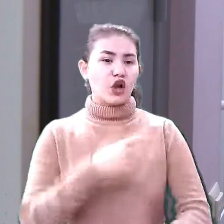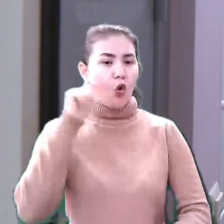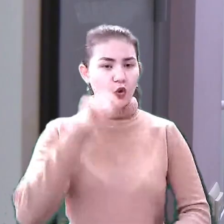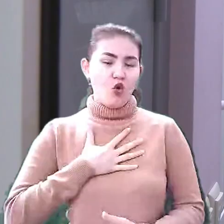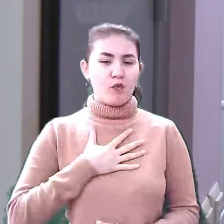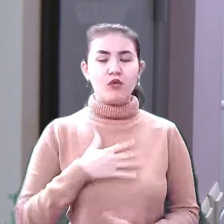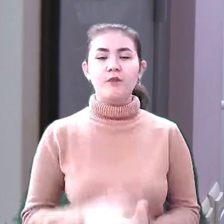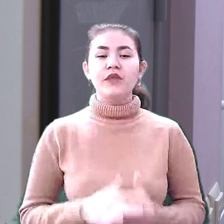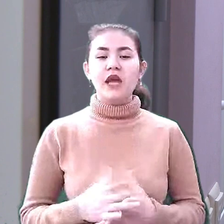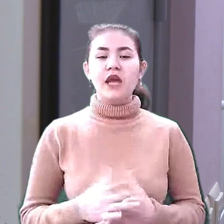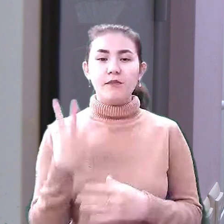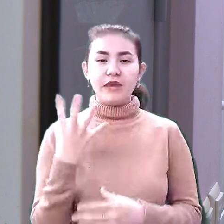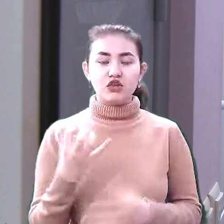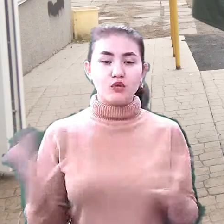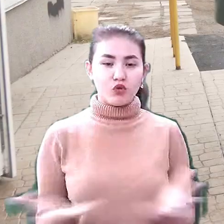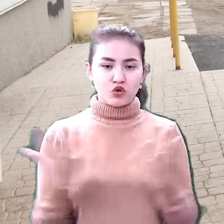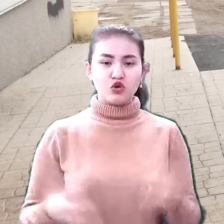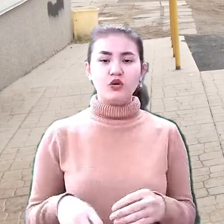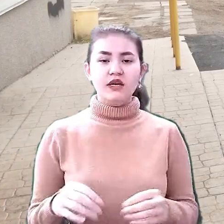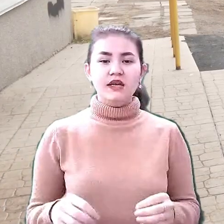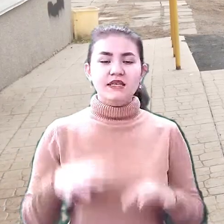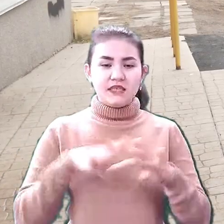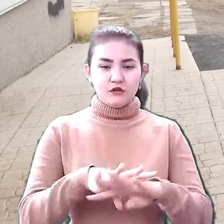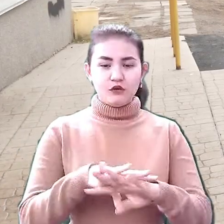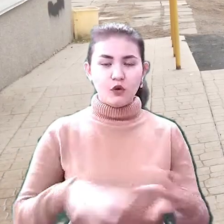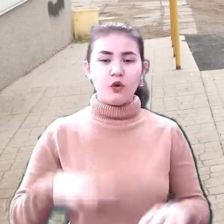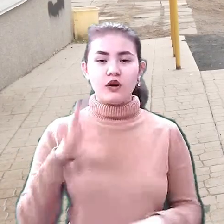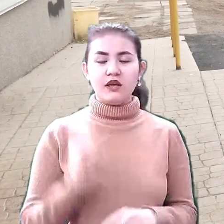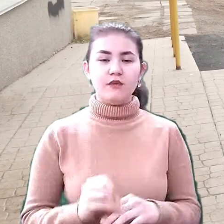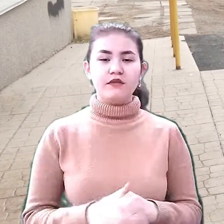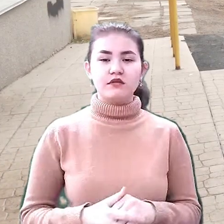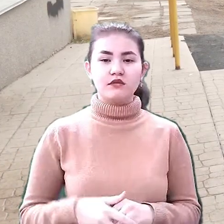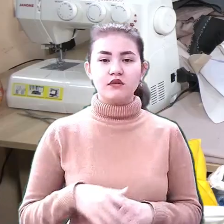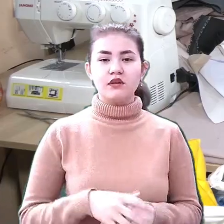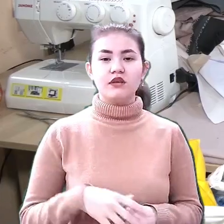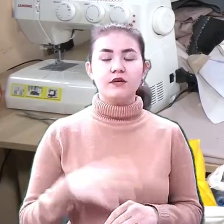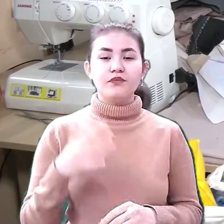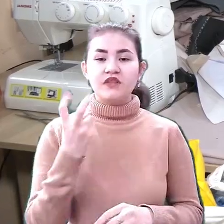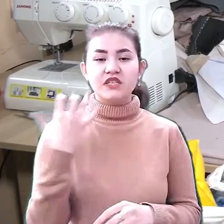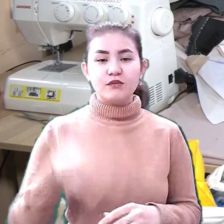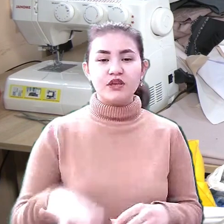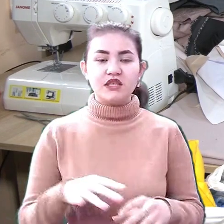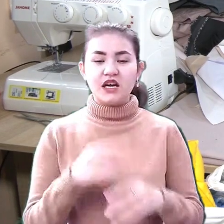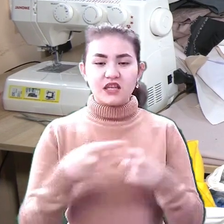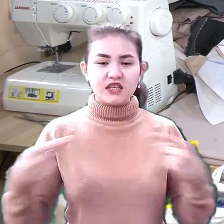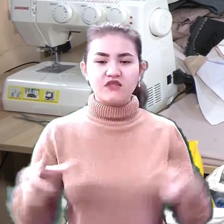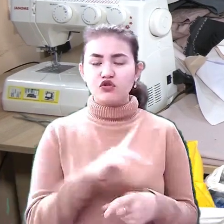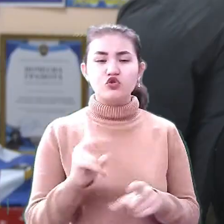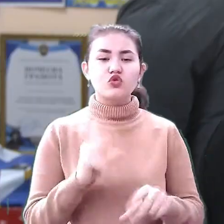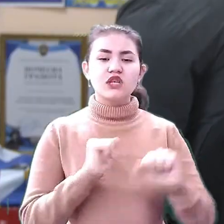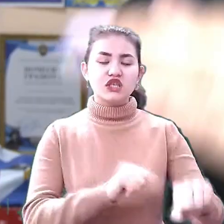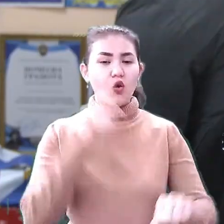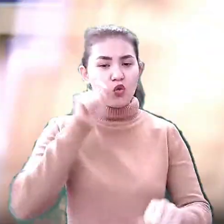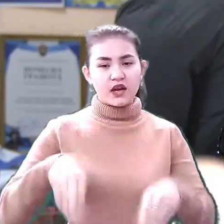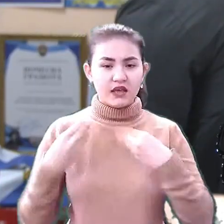Понад 500 подушок, десяток сіток та пів сотні ковдер. За ці сім днів війни волонтери передали тим, хто захищає Україну,